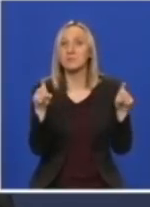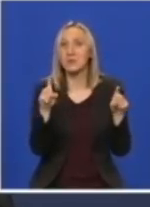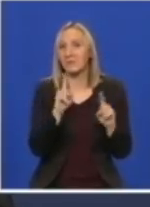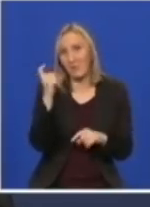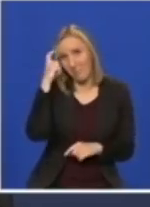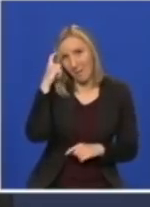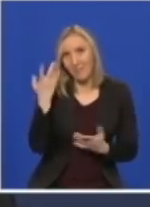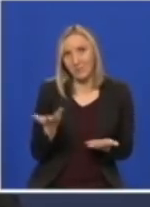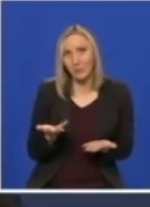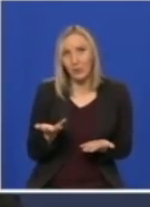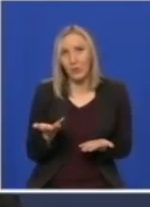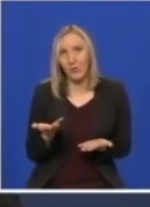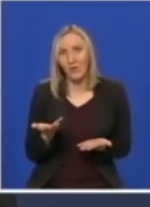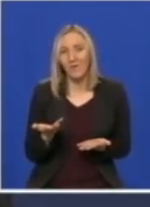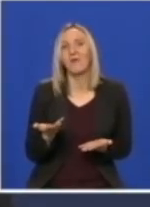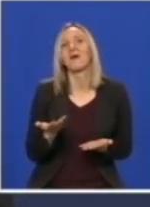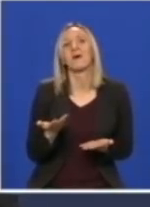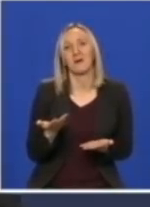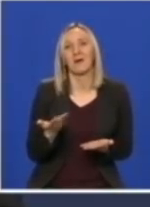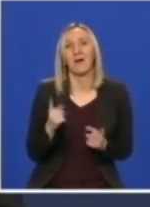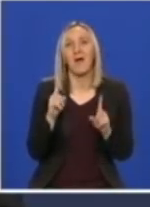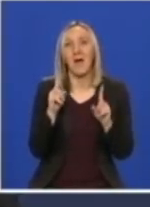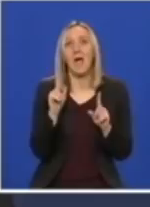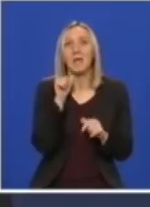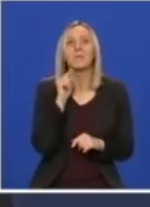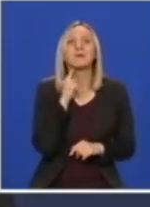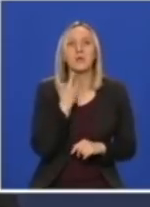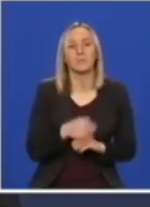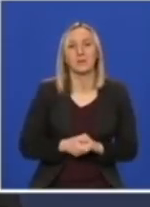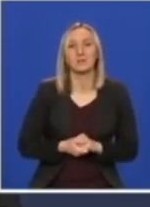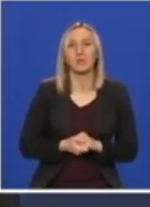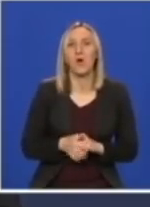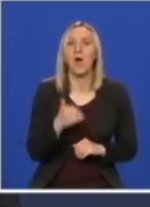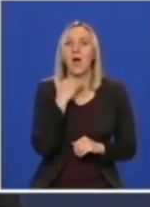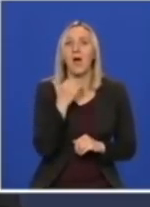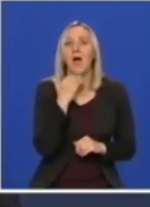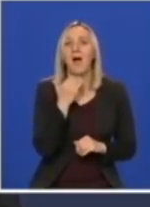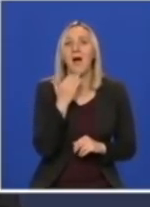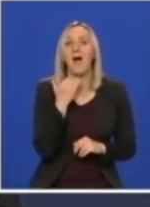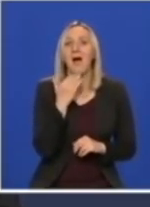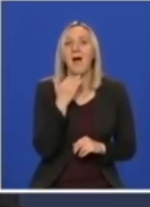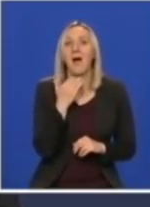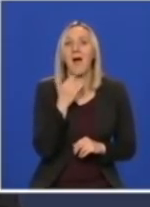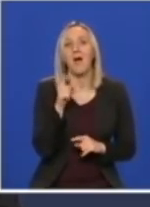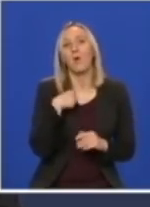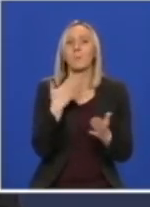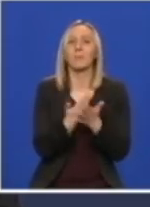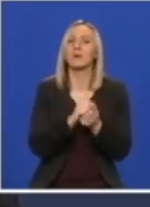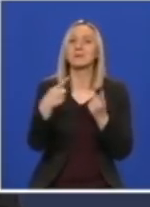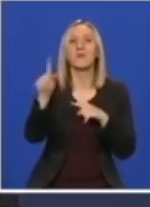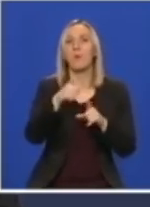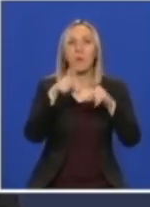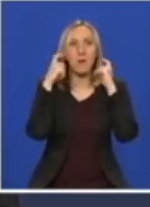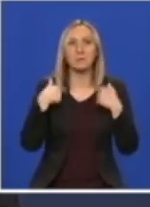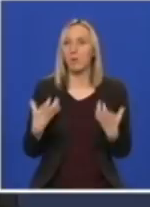mudro, a u najmanju ruku je čak i bezobrazno ako se takva preporuka daje, a ne